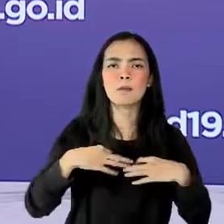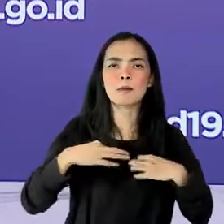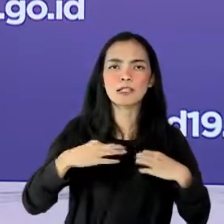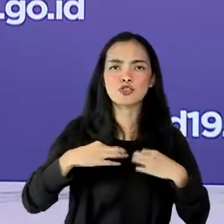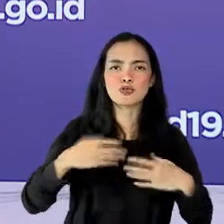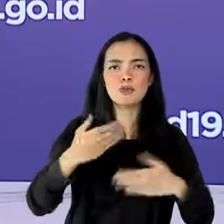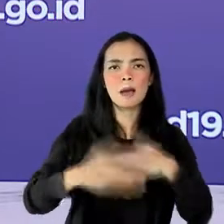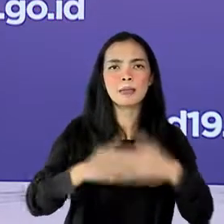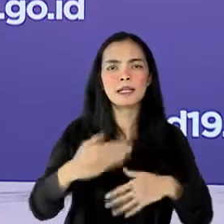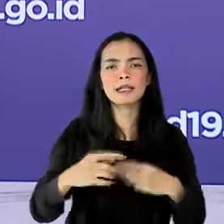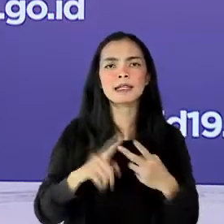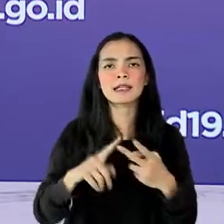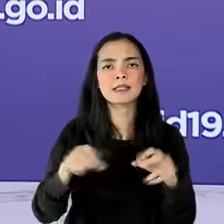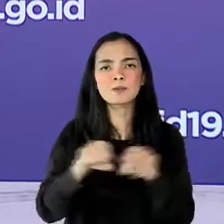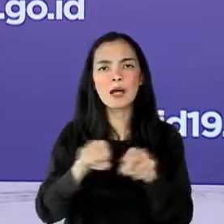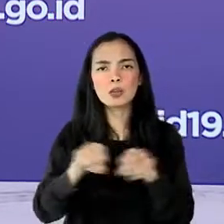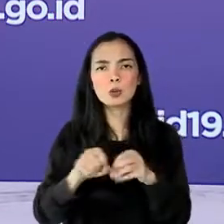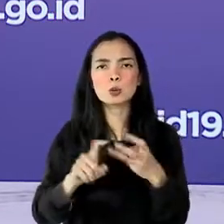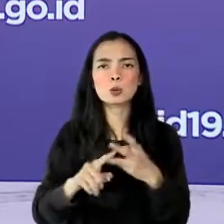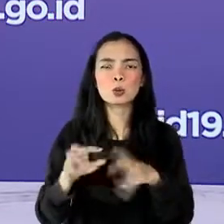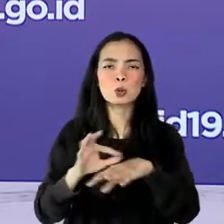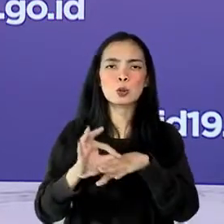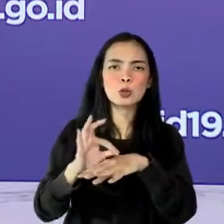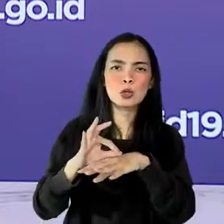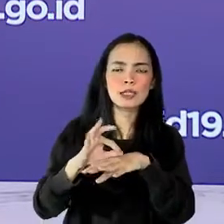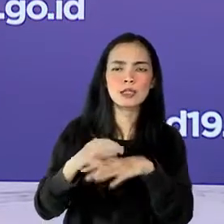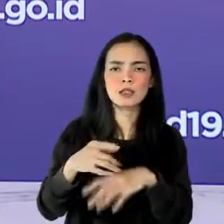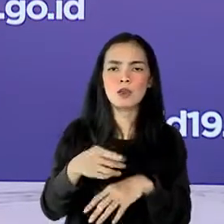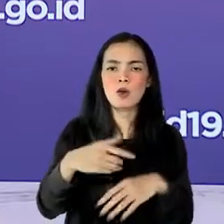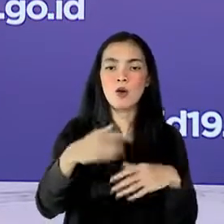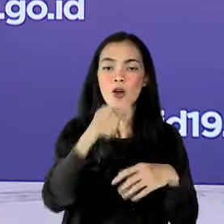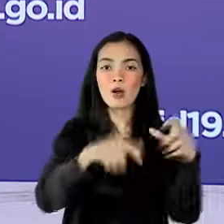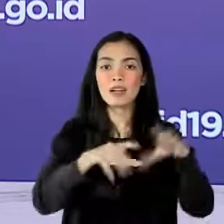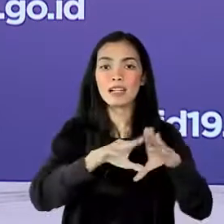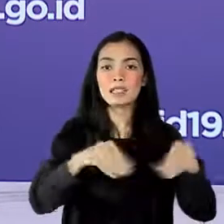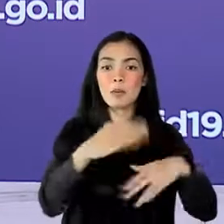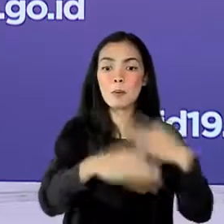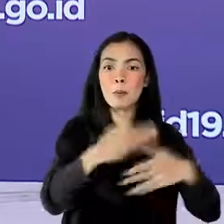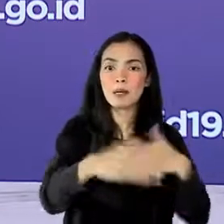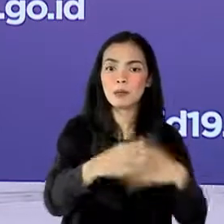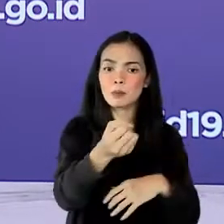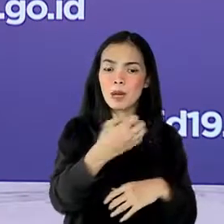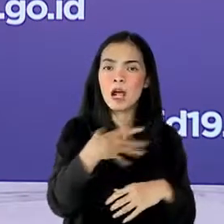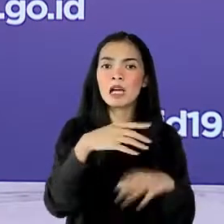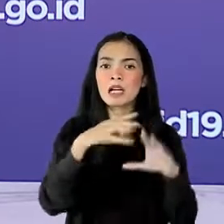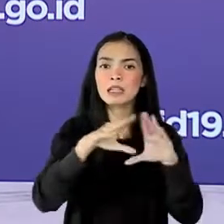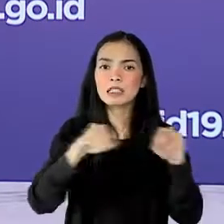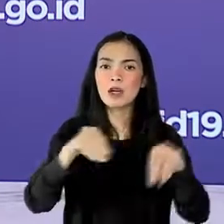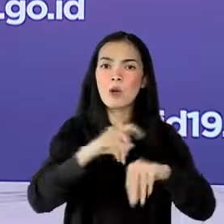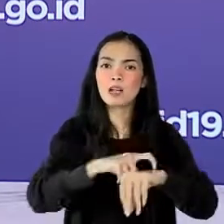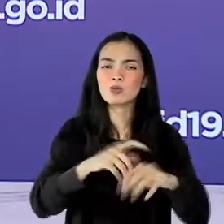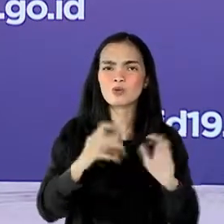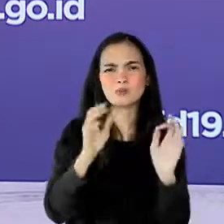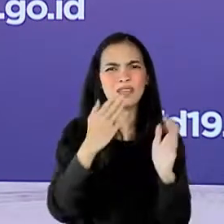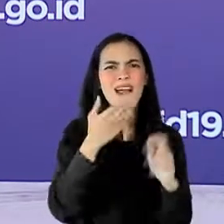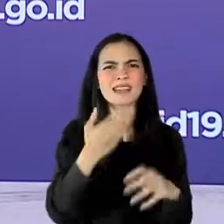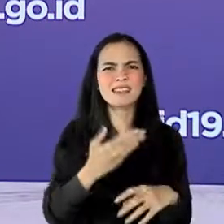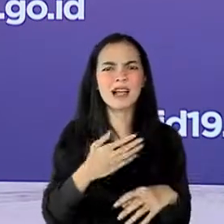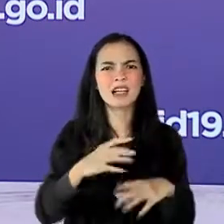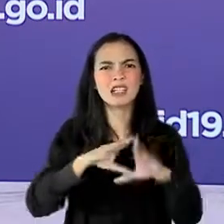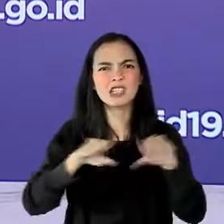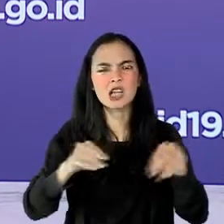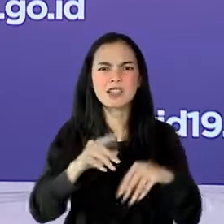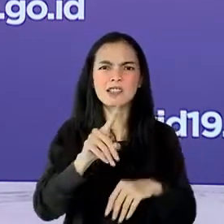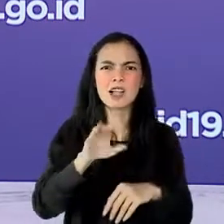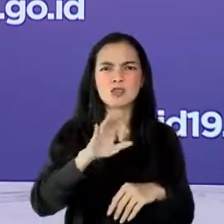kulit yang menyatakan mereka masih harus bekerja normal di masa PPKM darurat bekerja dengan kapasitas 100%